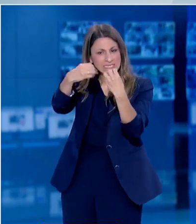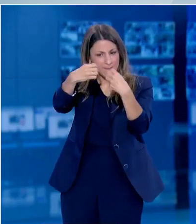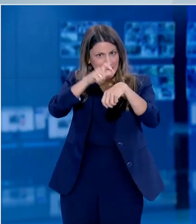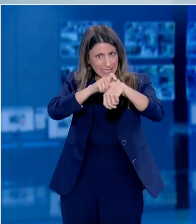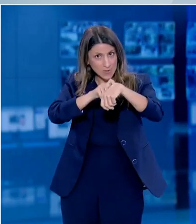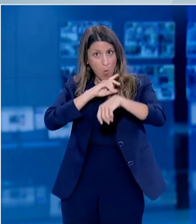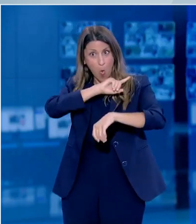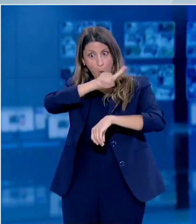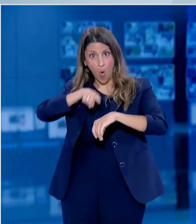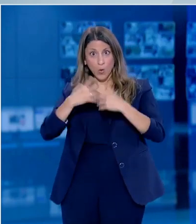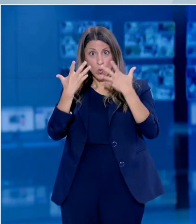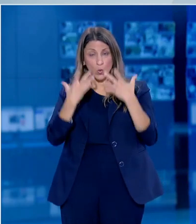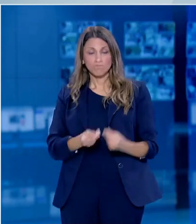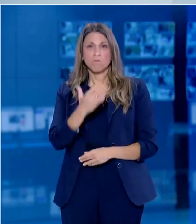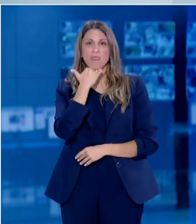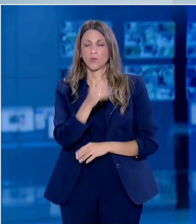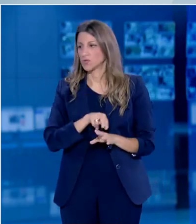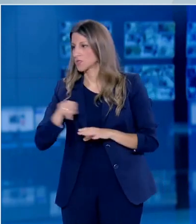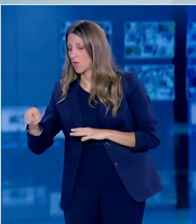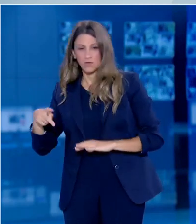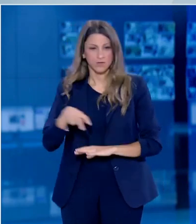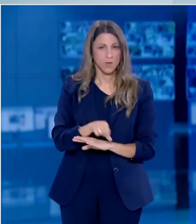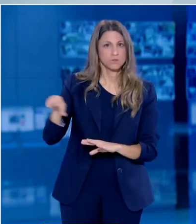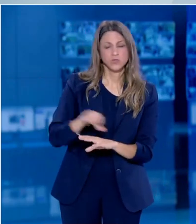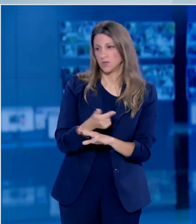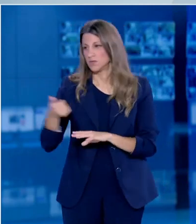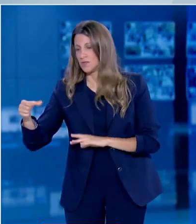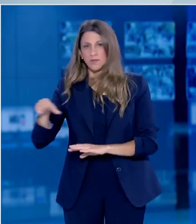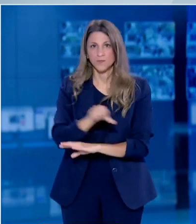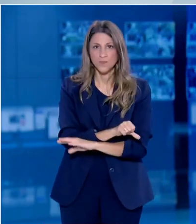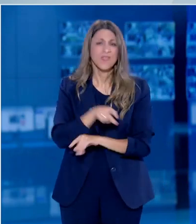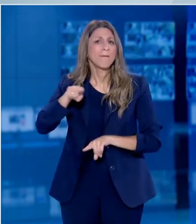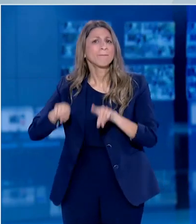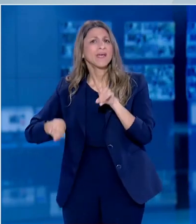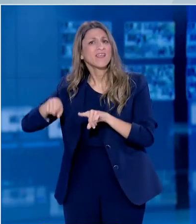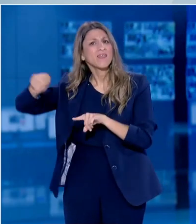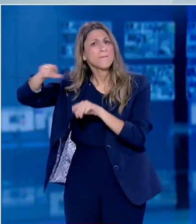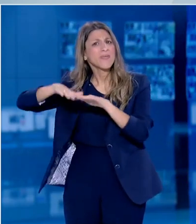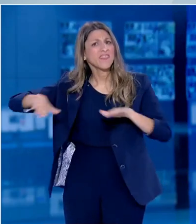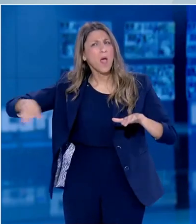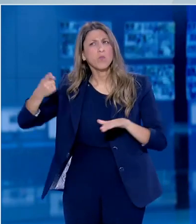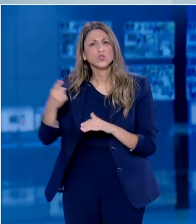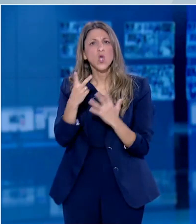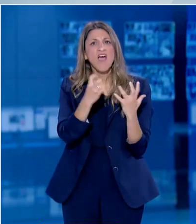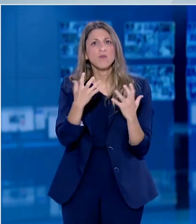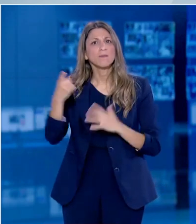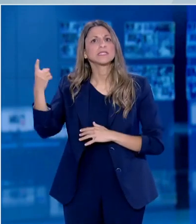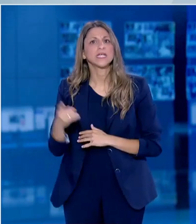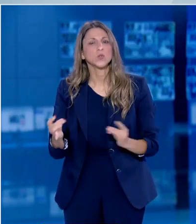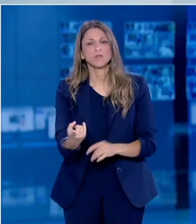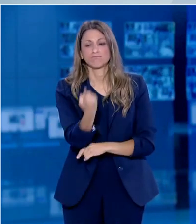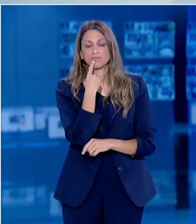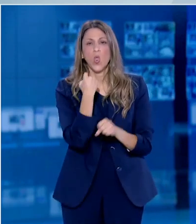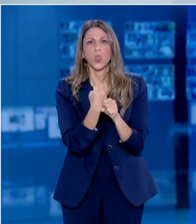μαθητές, μαθήτριες σε κάποιες έρευνες του εξωτερικού έως και 75% δεν ολοκλήρωναν καν την εργασία που τους είχε ανατεθεί.